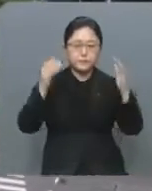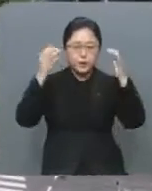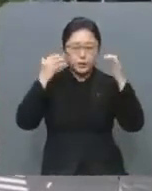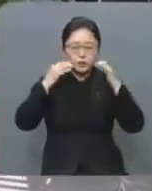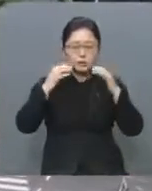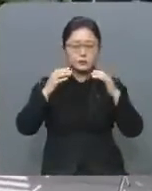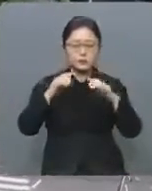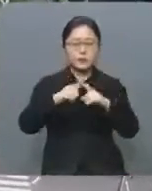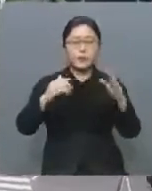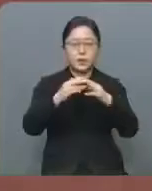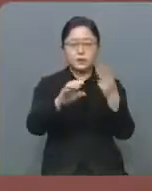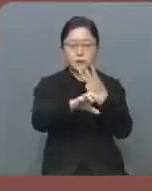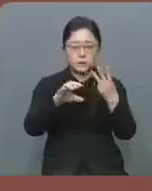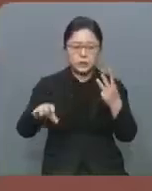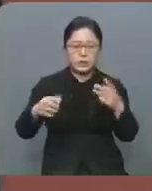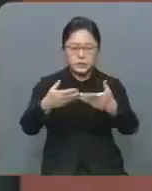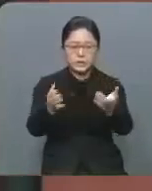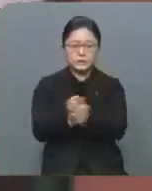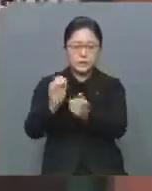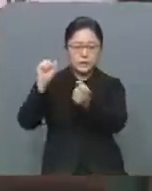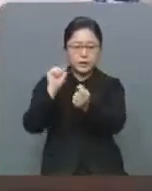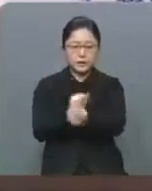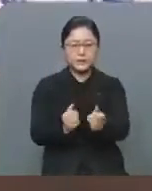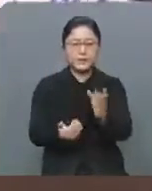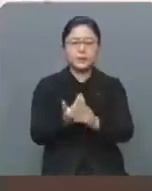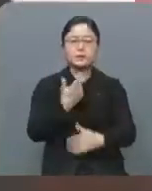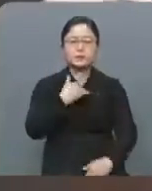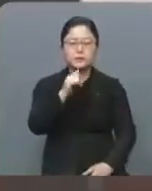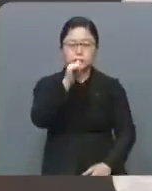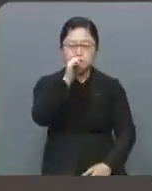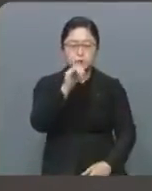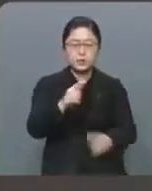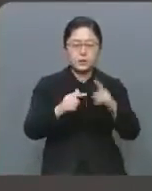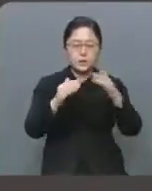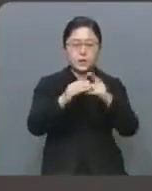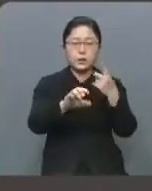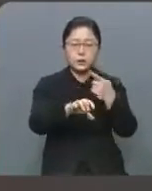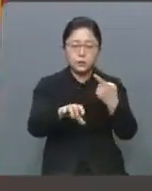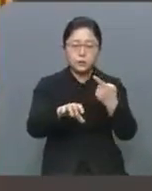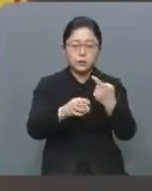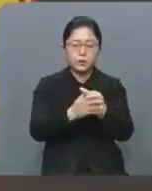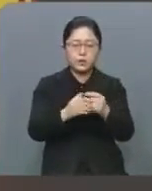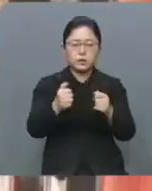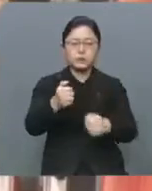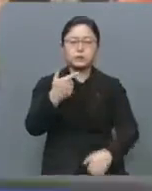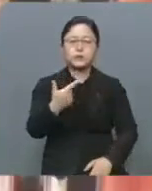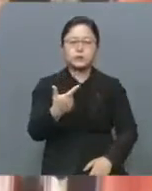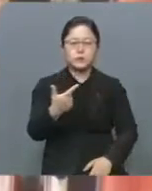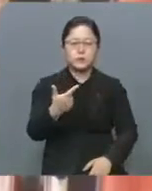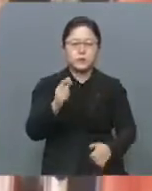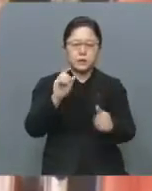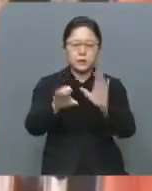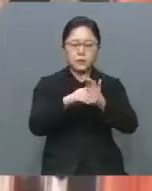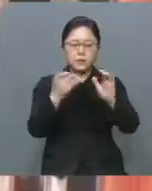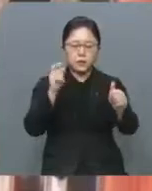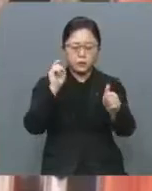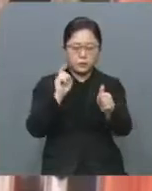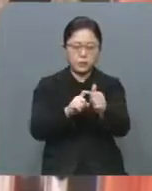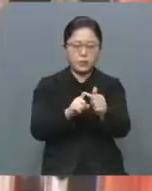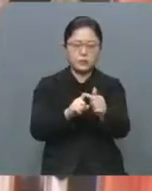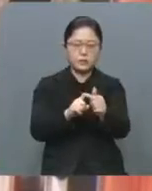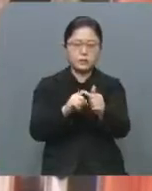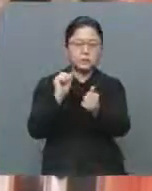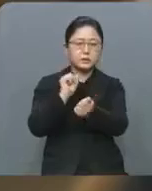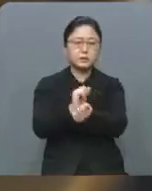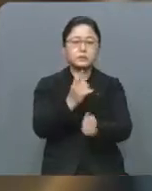광주에서는 교회 3곳에서 집단 감염이 일어난 적이 있습니다. 교회 한 곳에서 최대 56명이 코로나19에 감염되기도